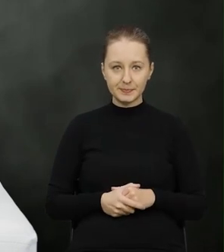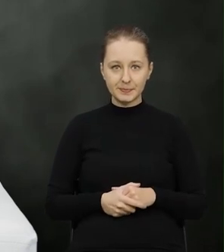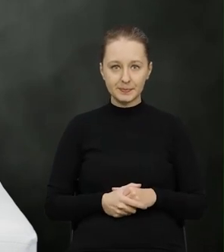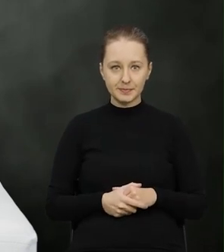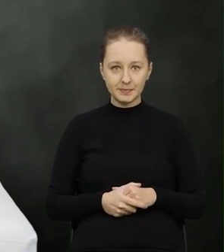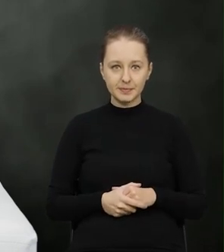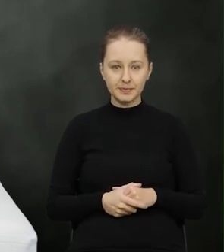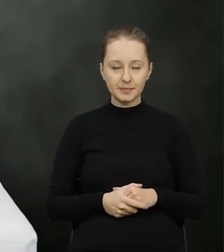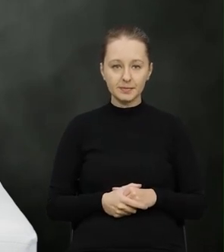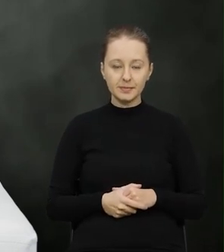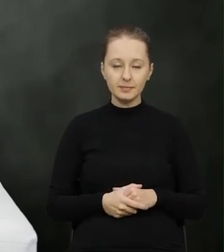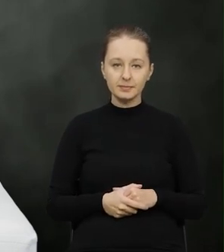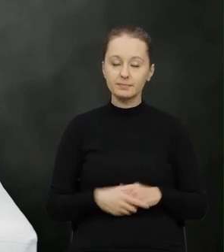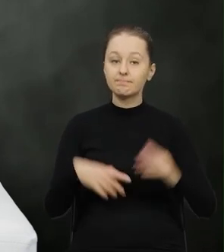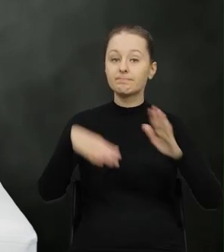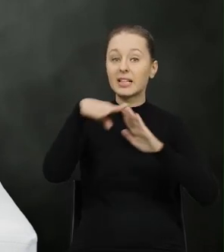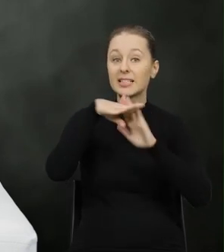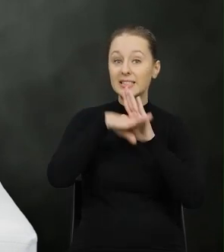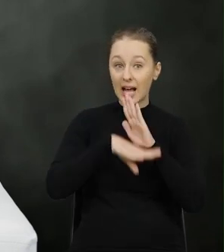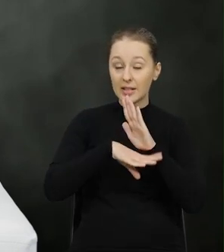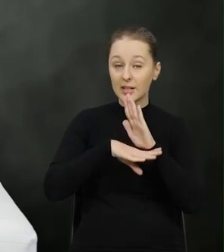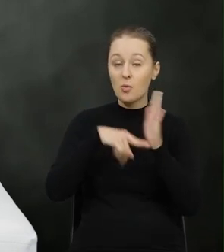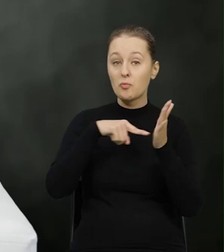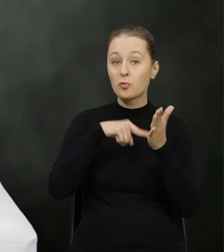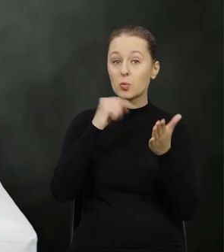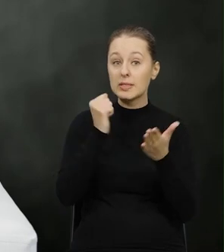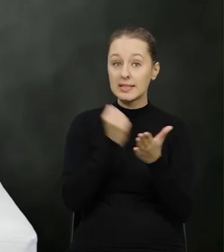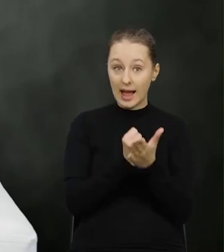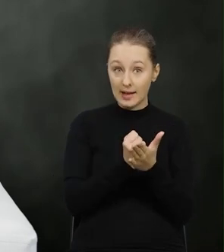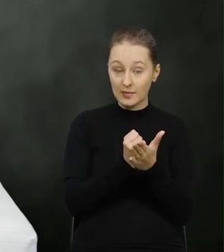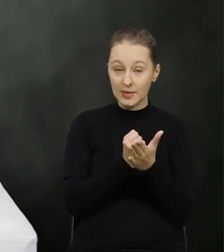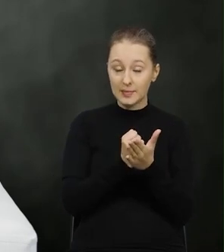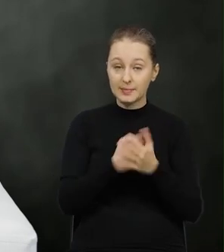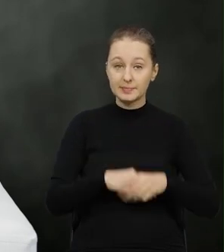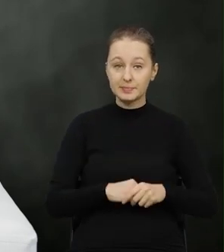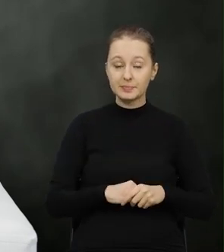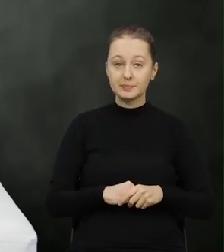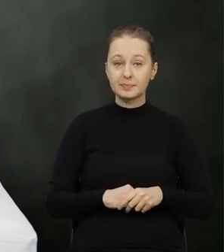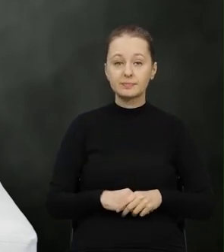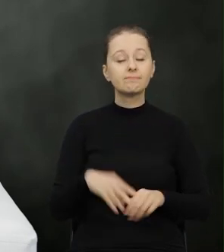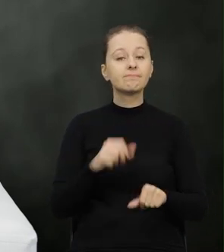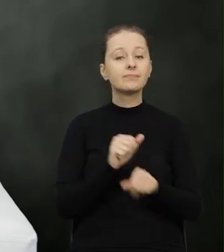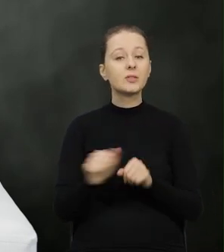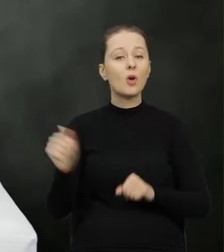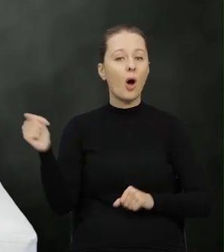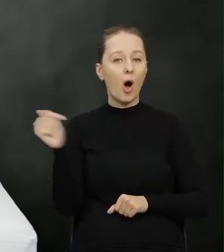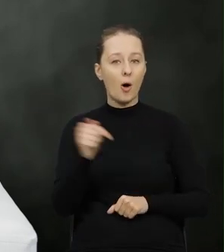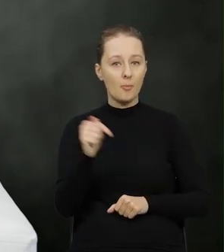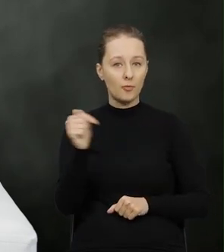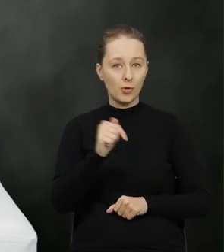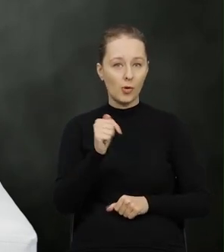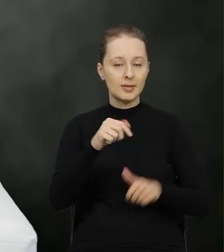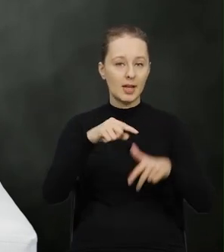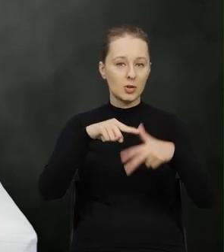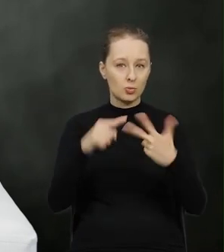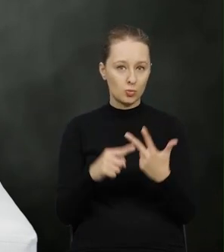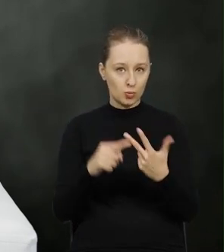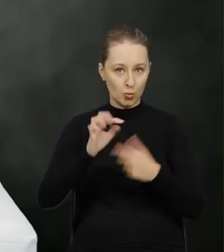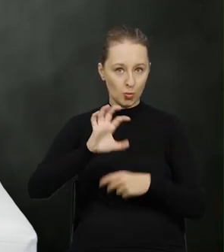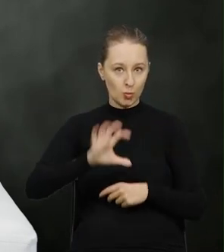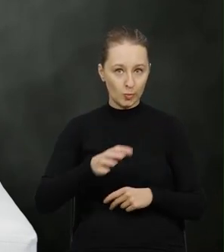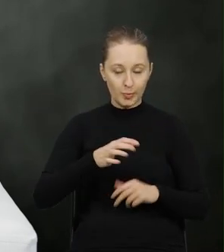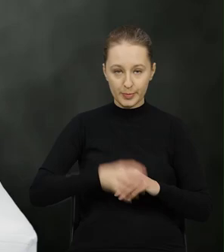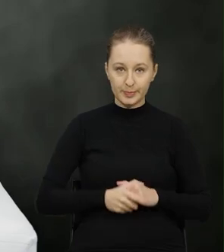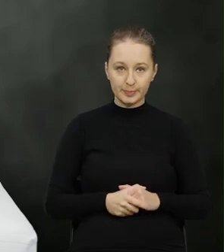I co do zasady ustawodawca nałożył obowiązki na trzy